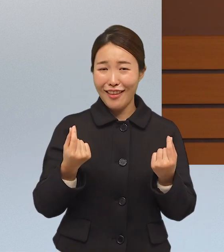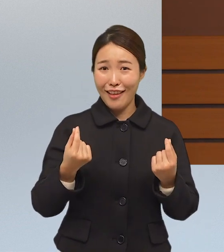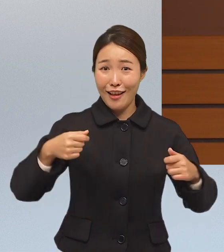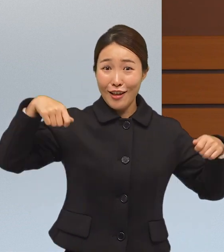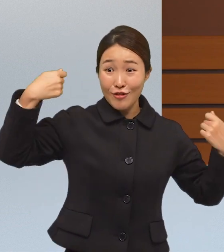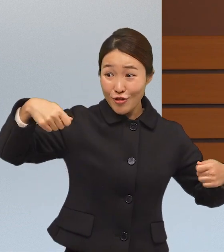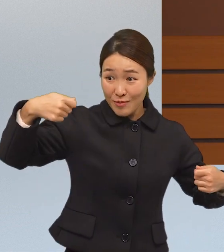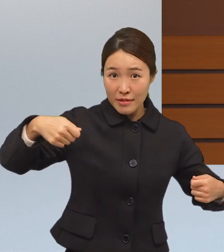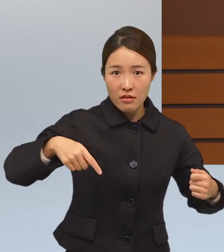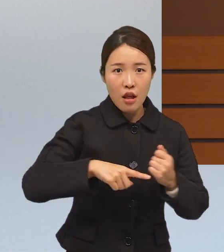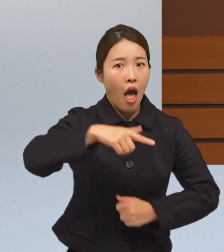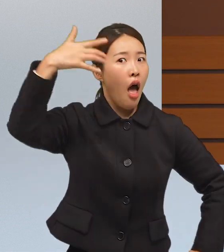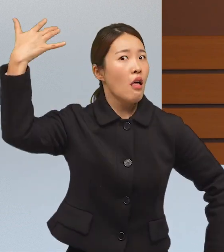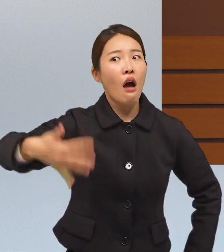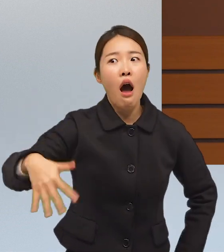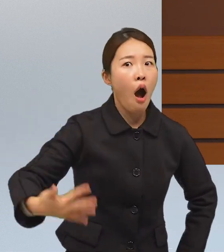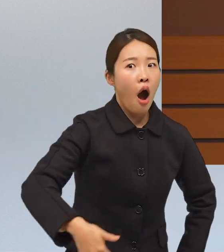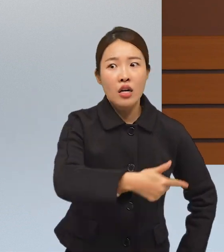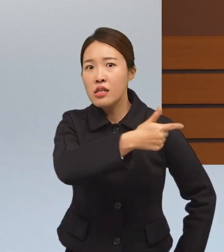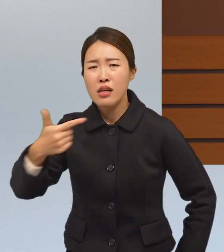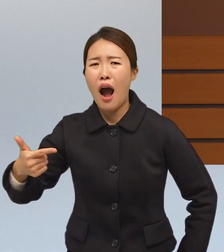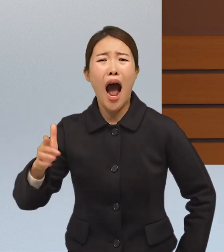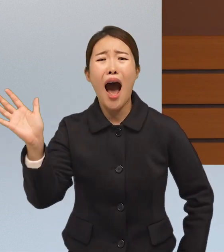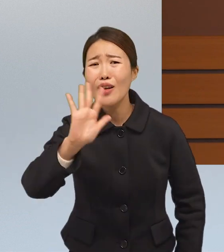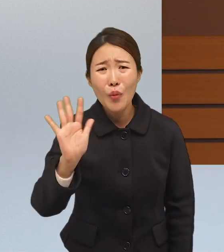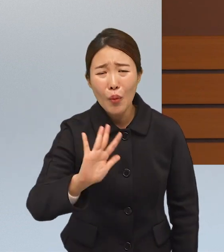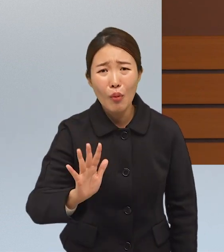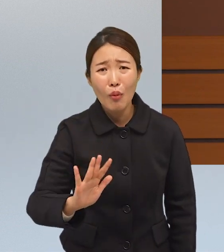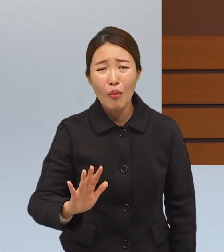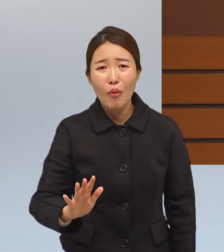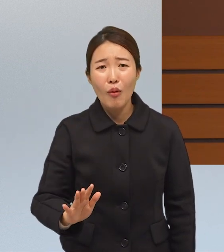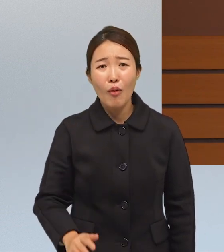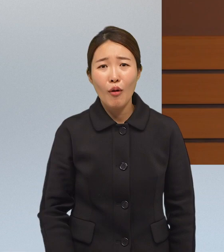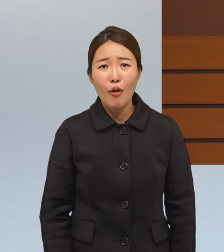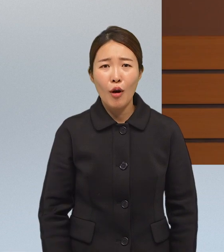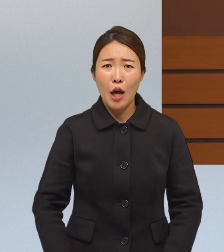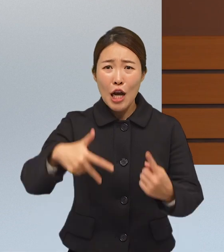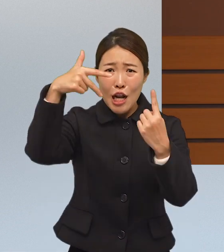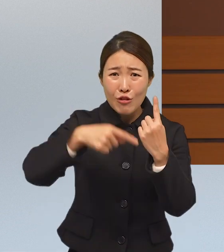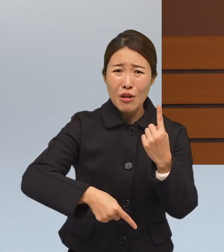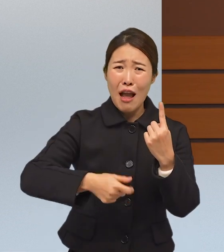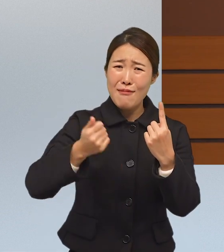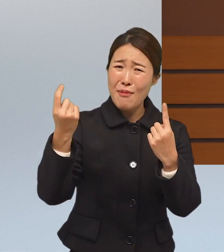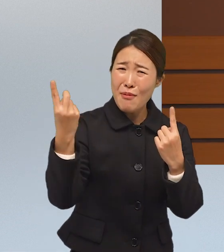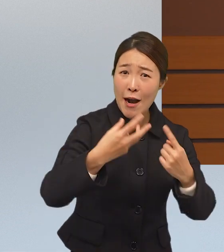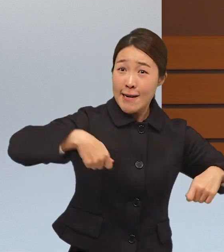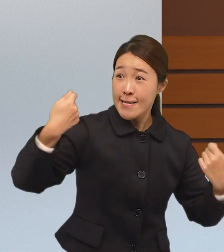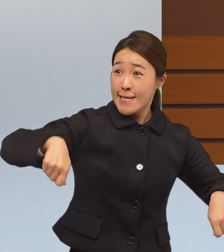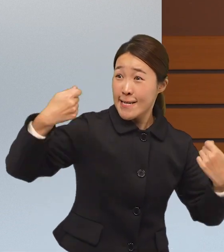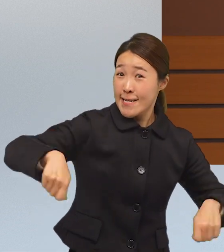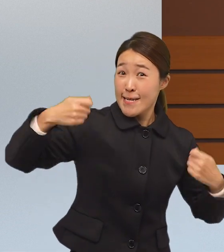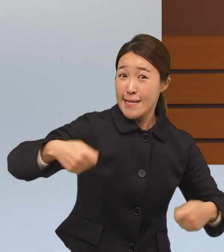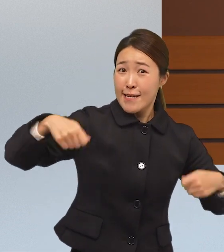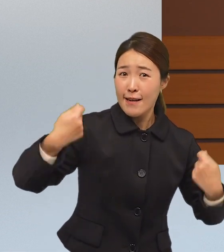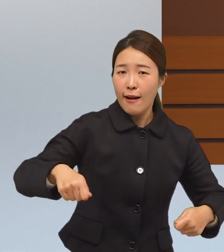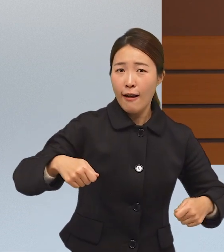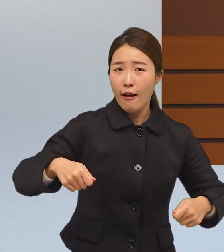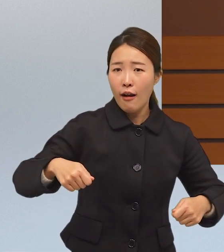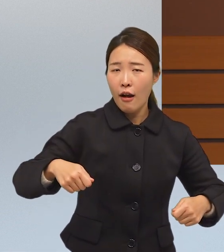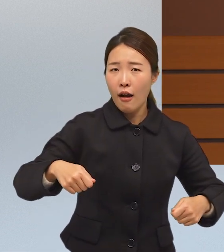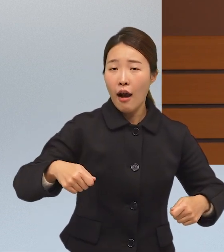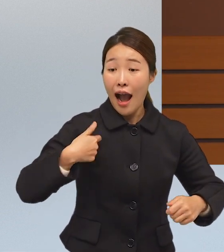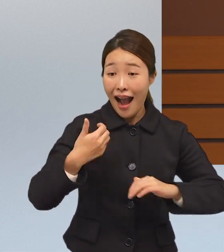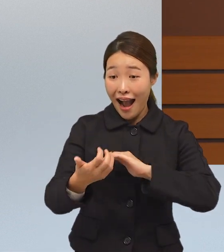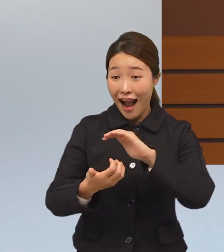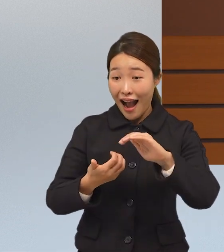할까요? 춤을 추는 게 대단한 일이 아니고 그냥 일주일에 몇 번씩 또 춤을 출 일이 있다